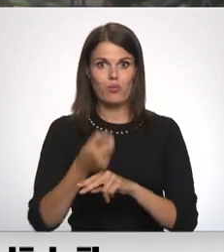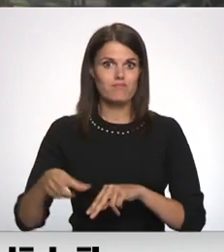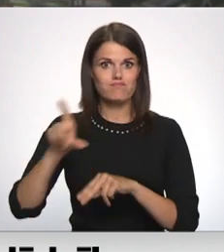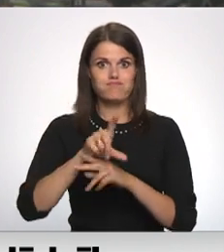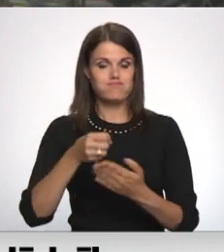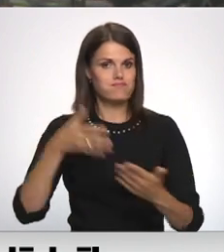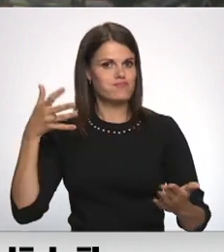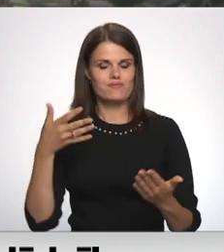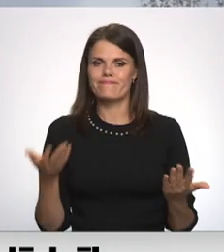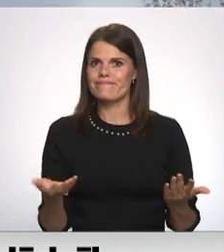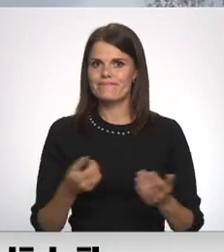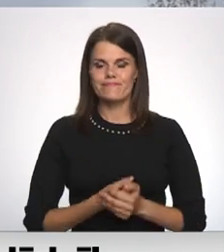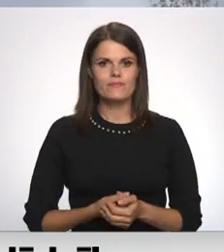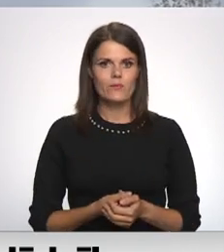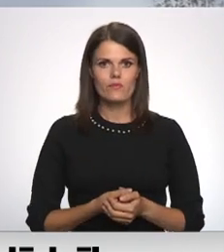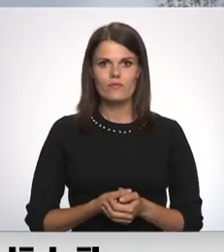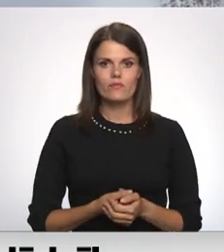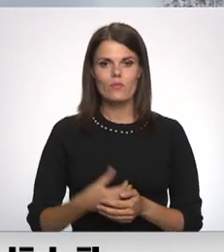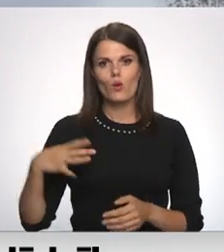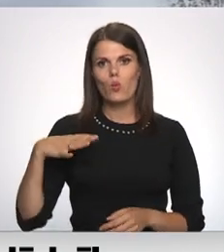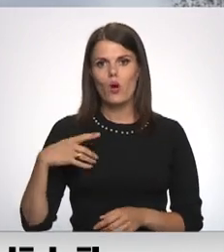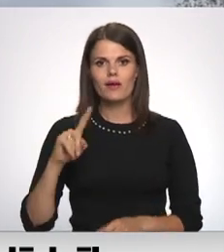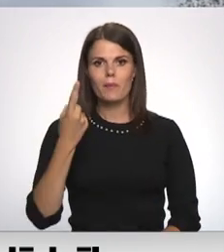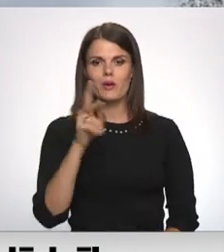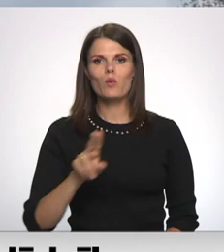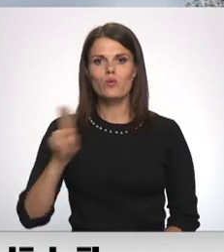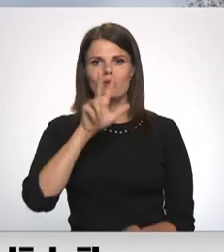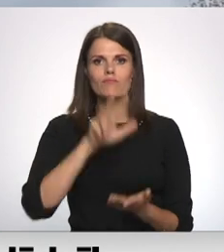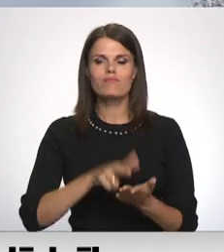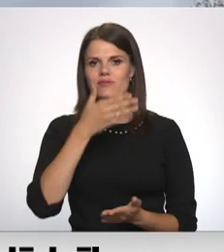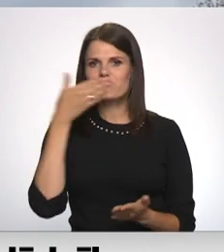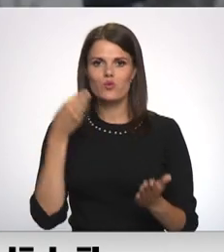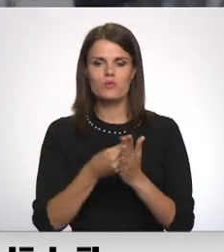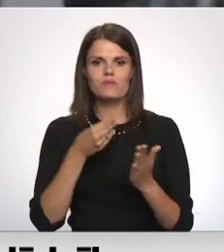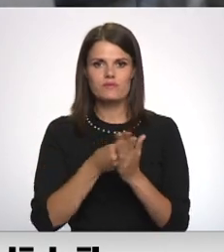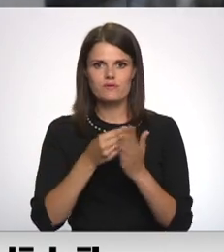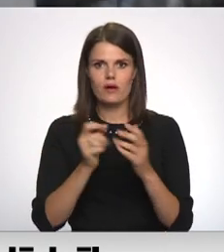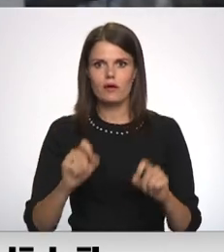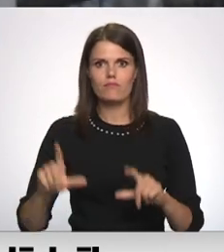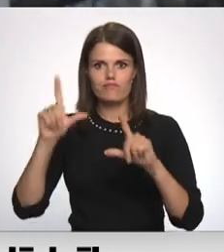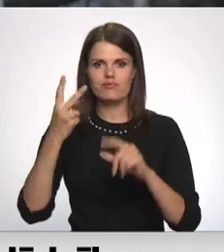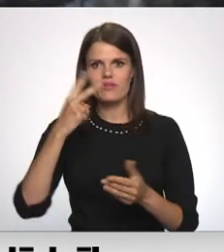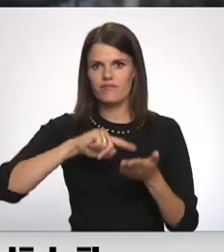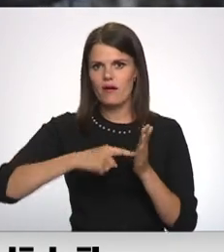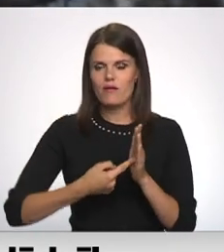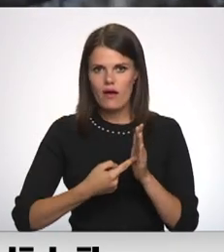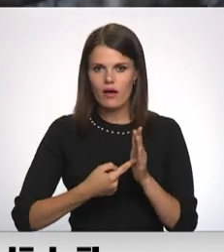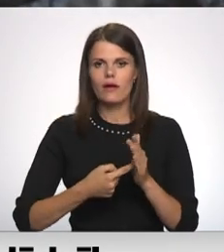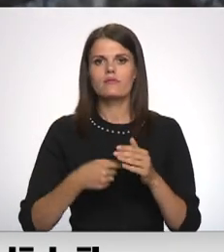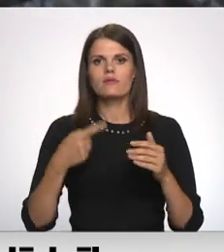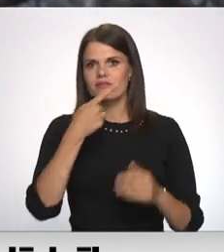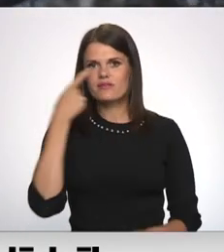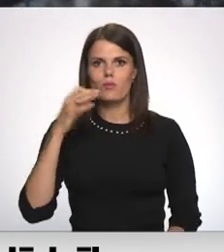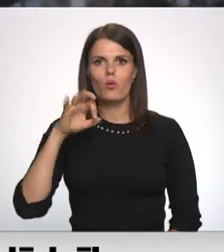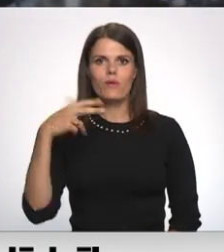atkārtot. Ogrē ar 1. jūniju apsiprinātais siltuma enerģijas tarifis pieaudzis teju divas reizes, sasniedot 130